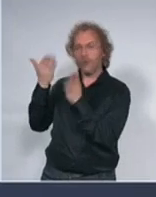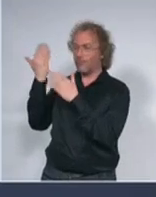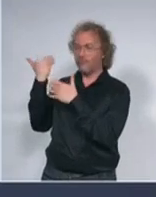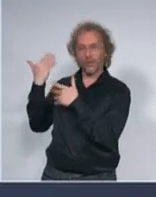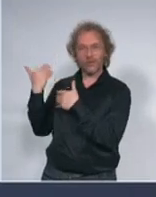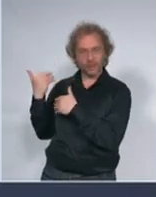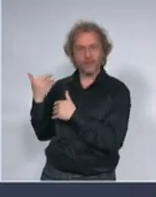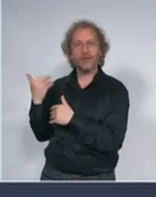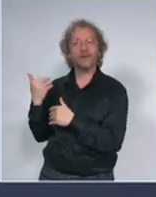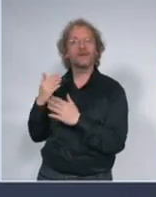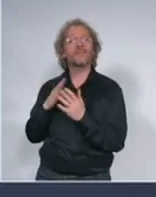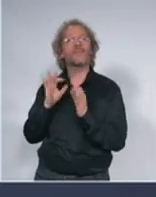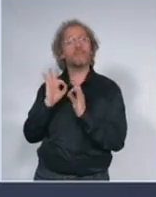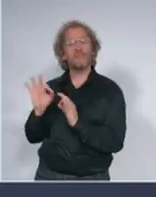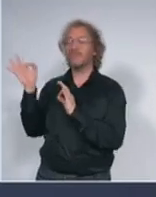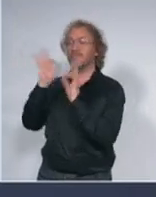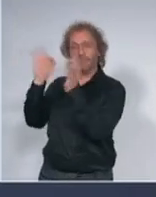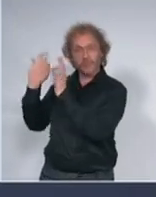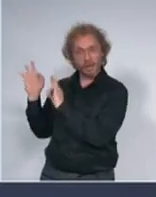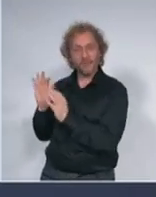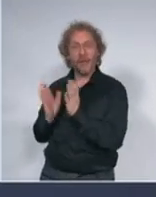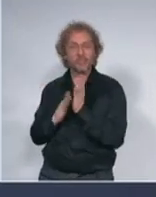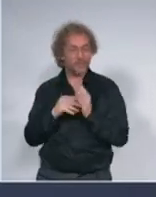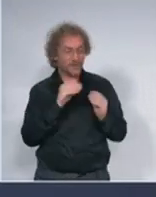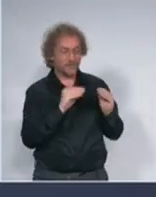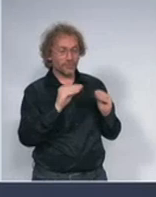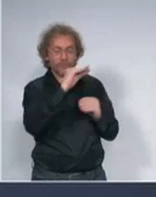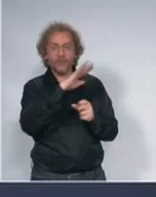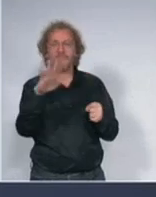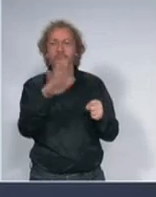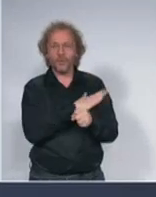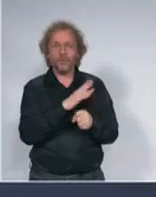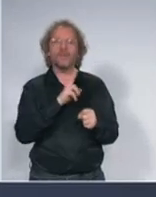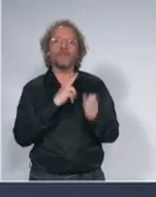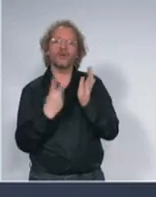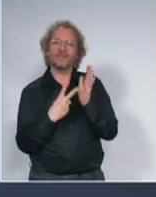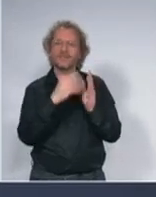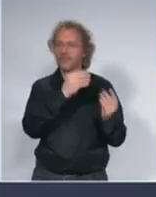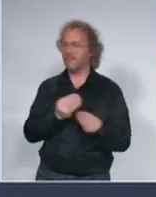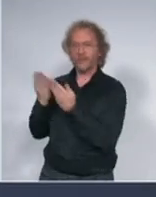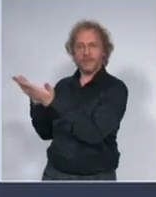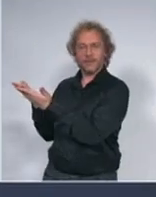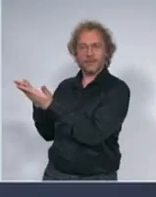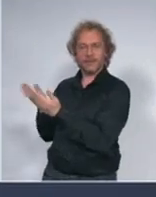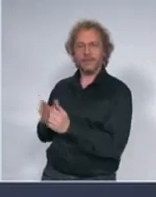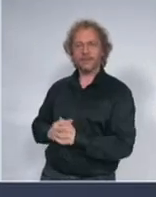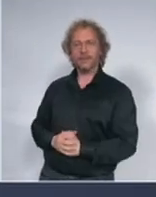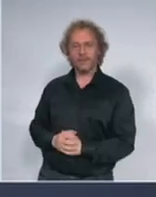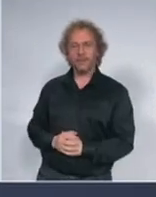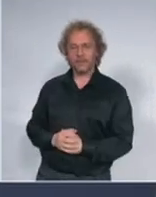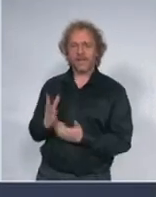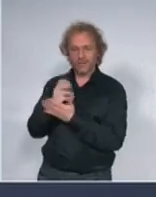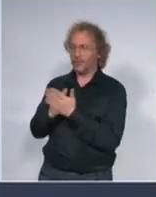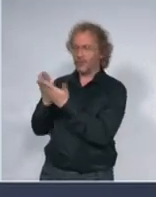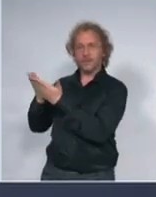narednim danima značno je raste taj broj očekujemo da raste da odmah ti kapaciteti budu